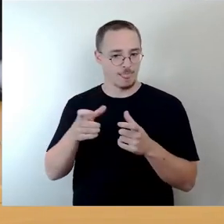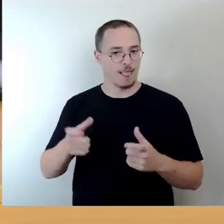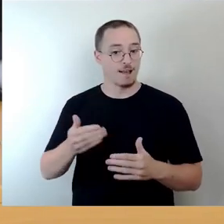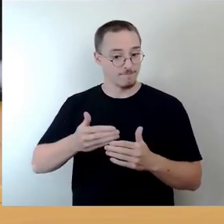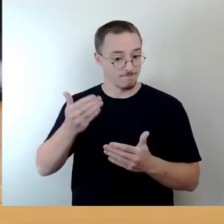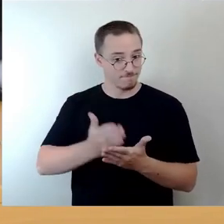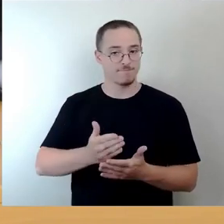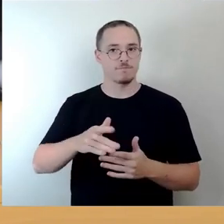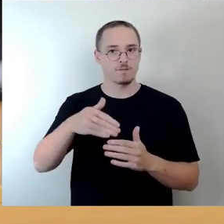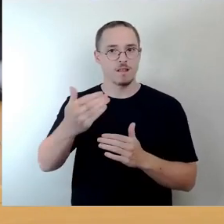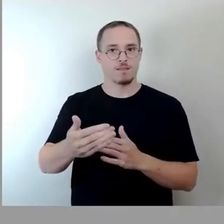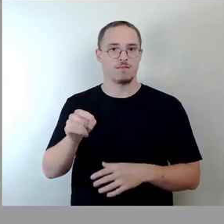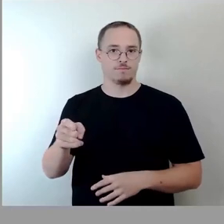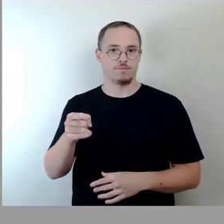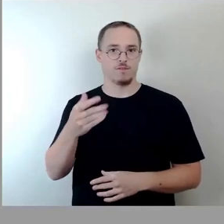bitte ich um das Stimmzeichen.